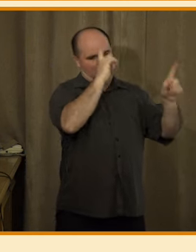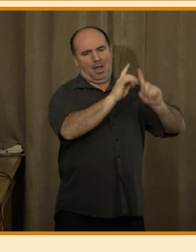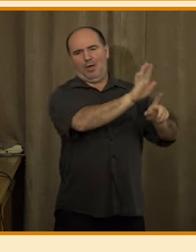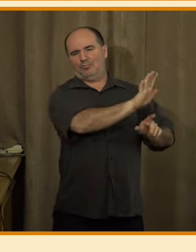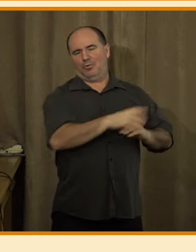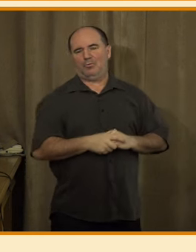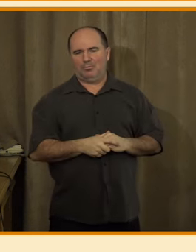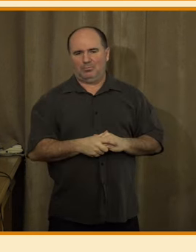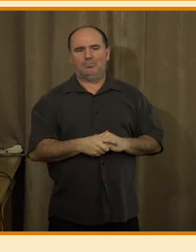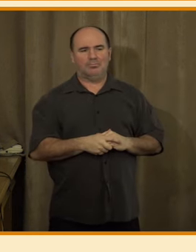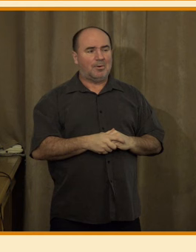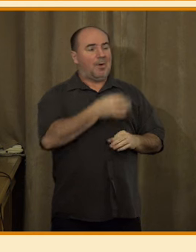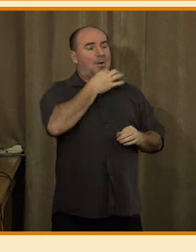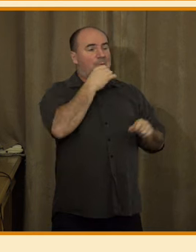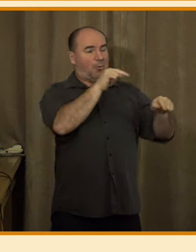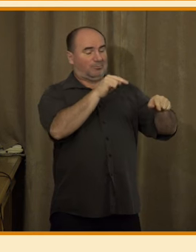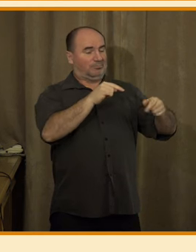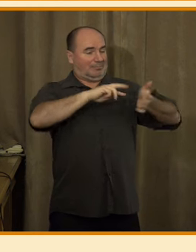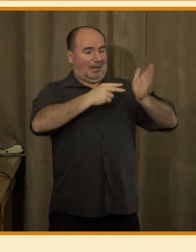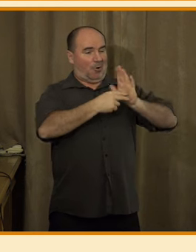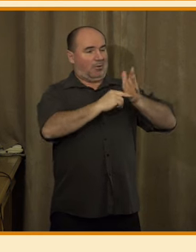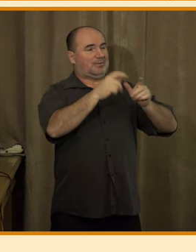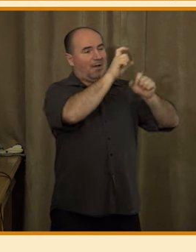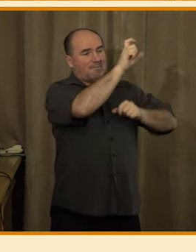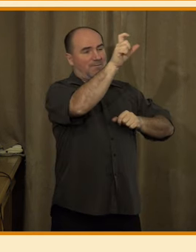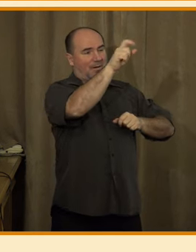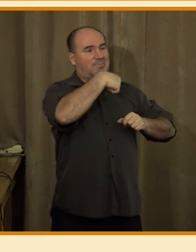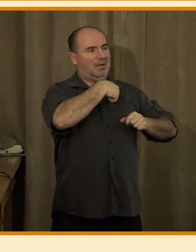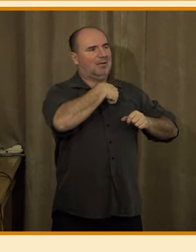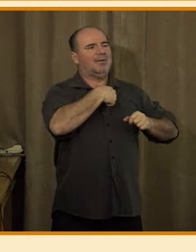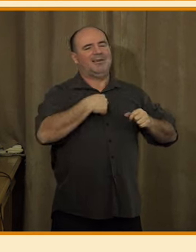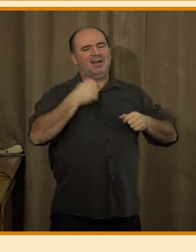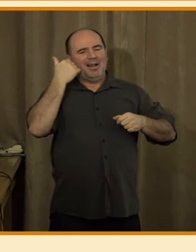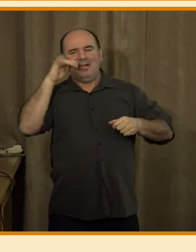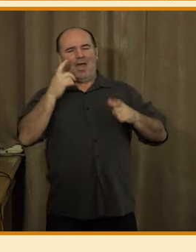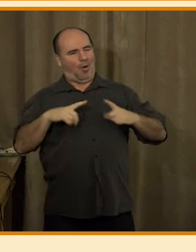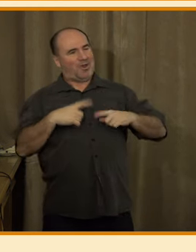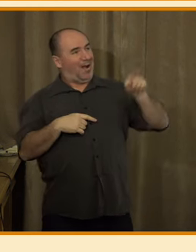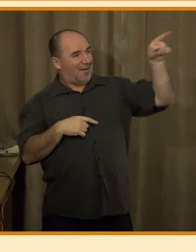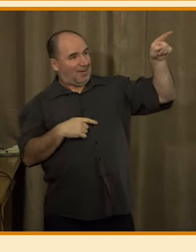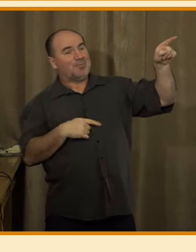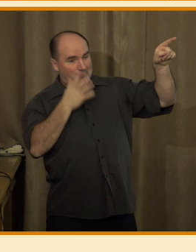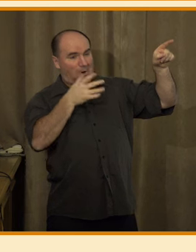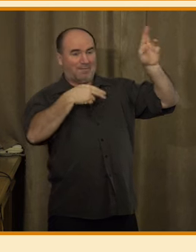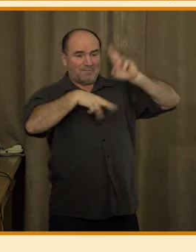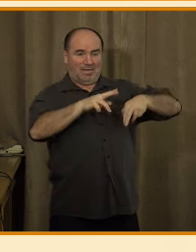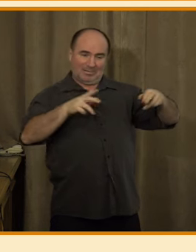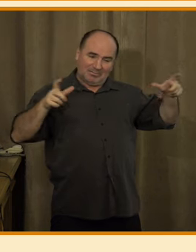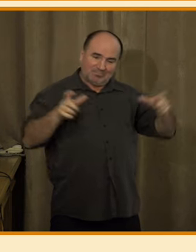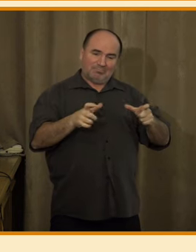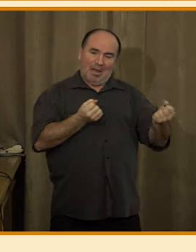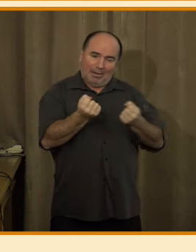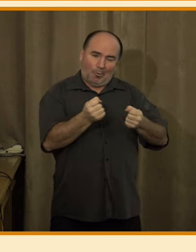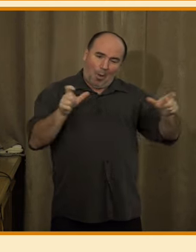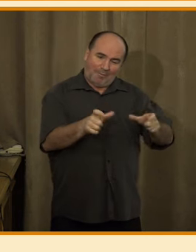když to dělají technologické společnosti, nebo spíše to očekávají od technologických společností, než od státu,